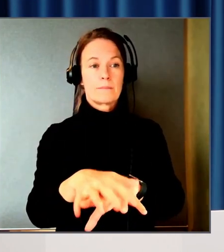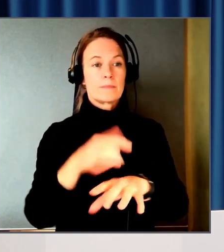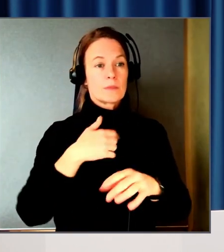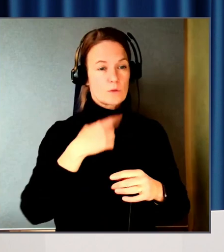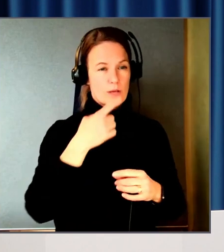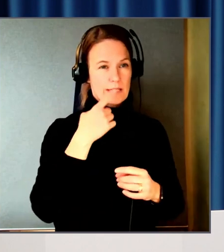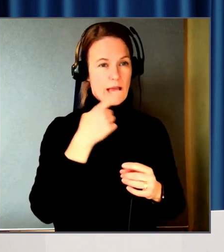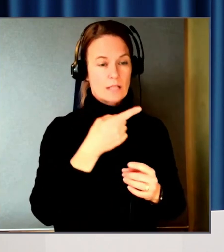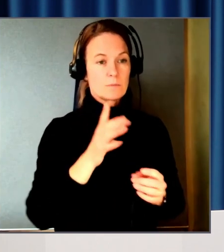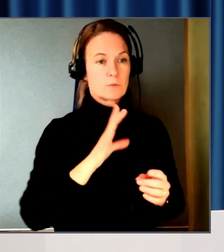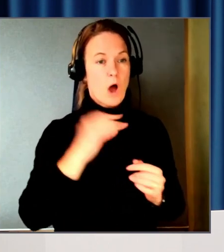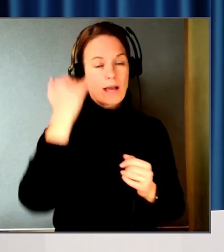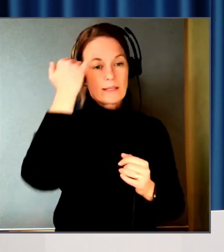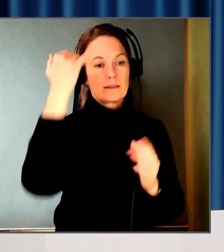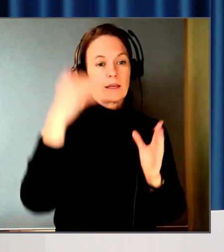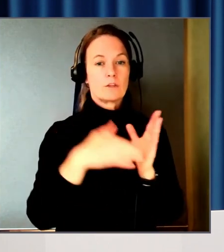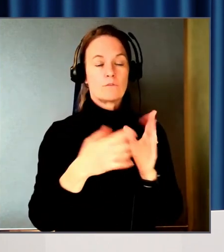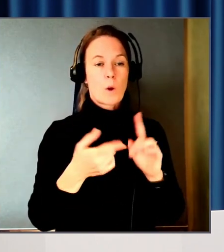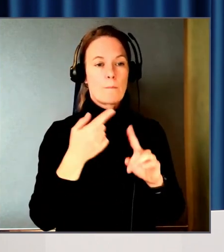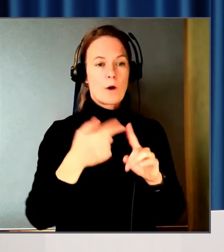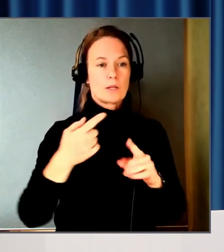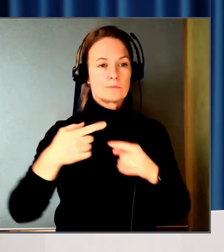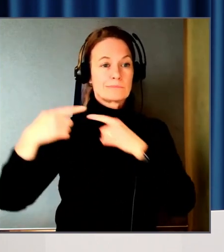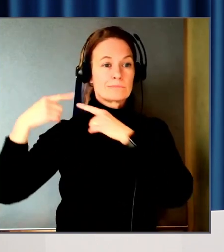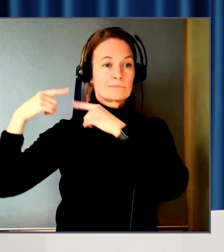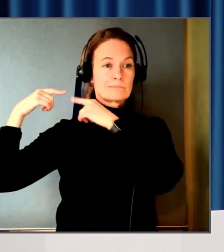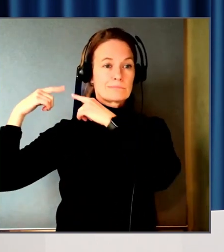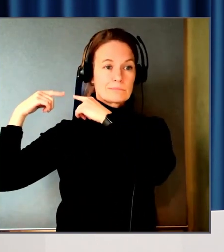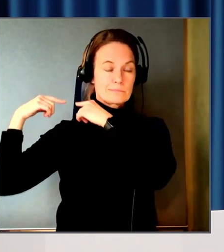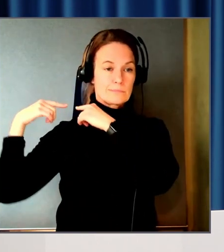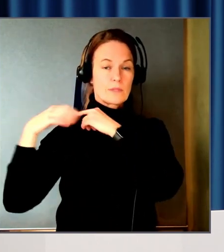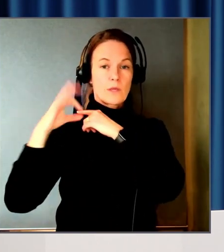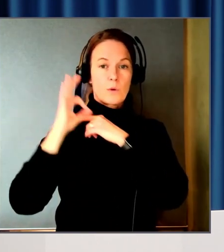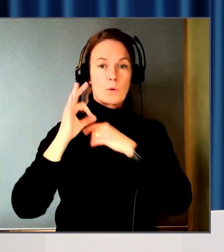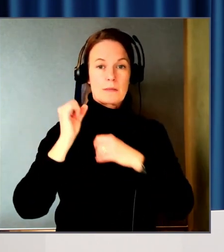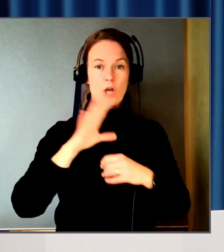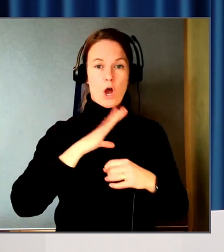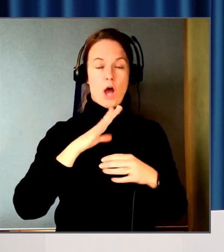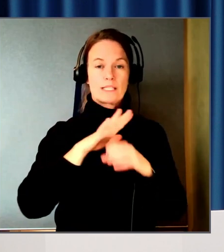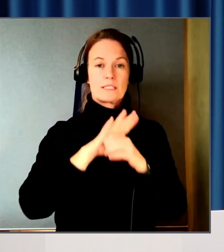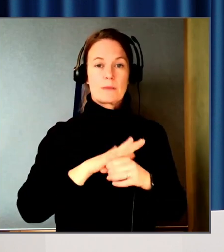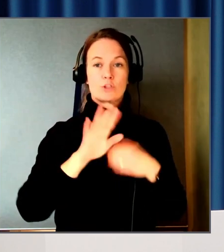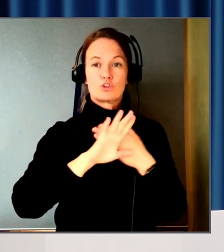hade idén en gång för jättelänge sedan om hur man skulle ha ett sånt där diskrimineringsskydd i Sverige.